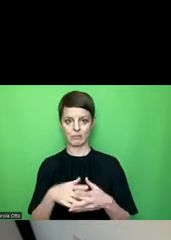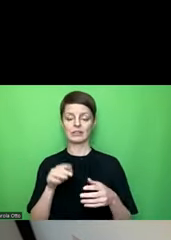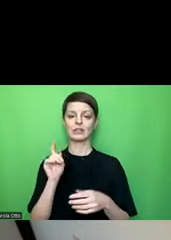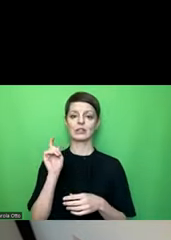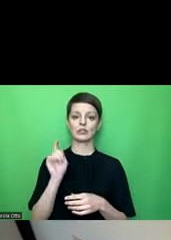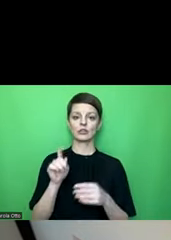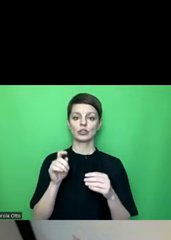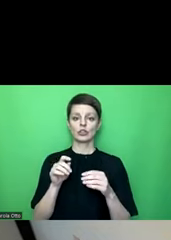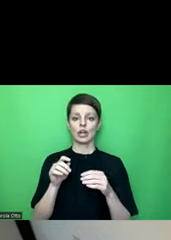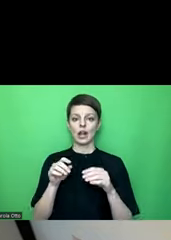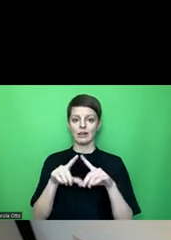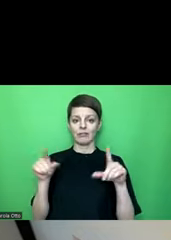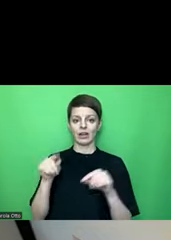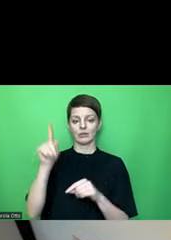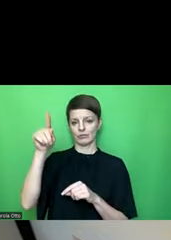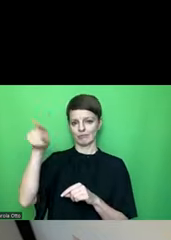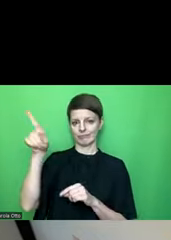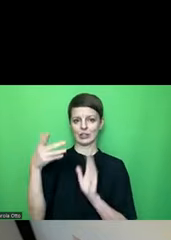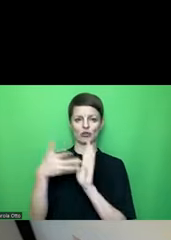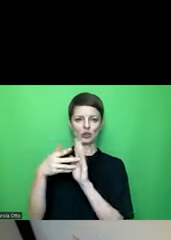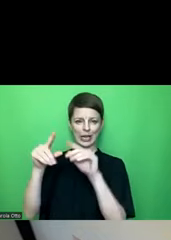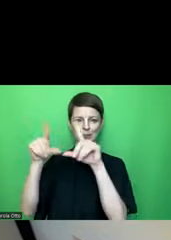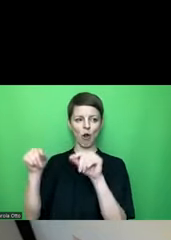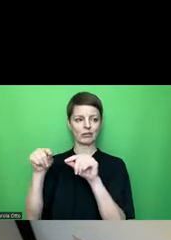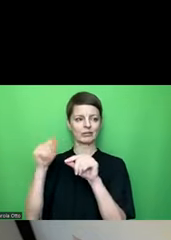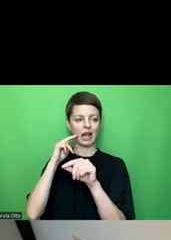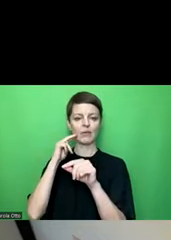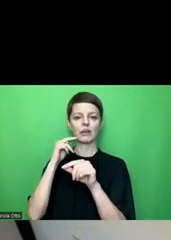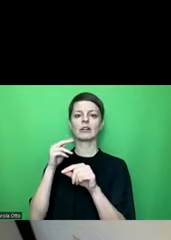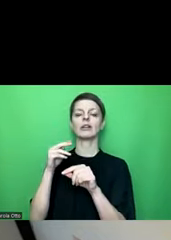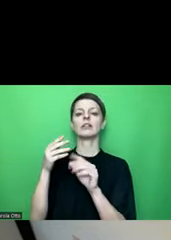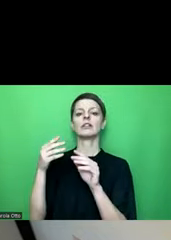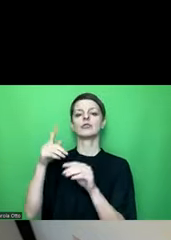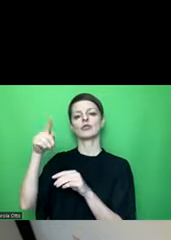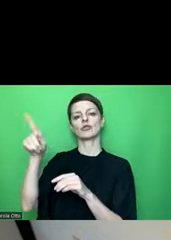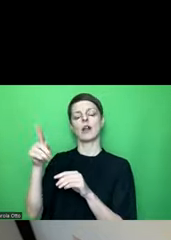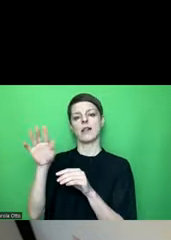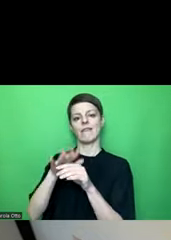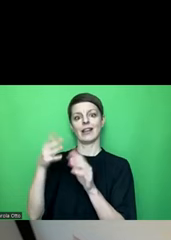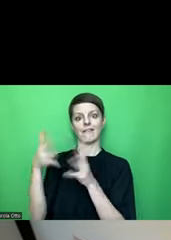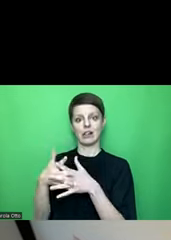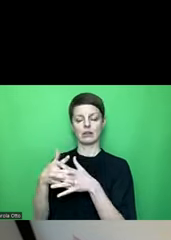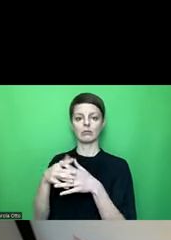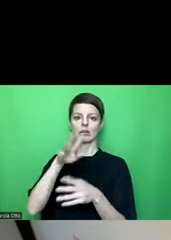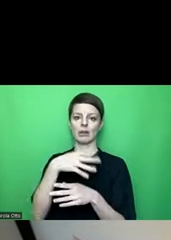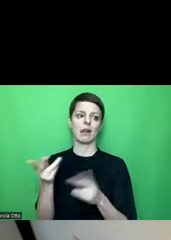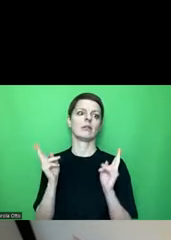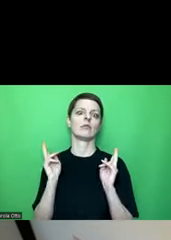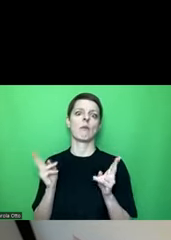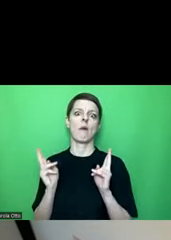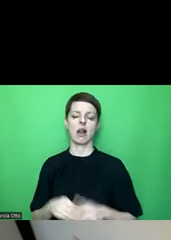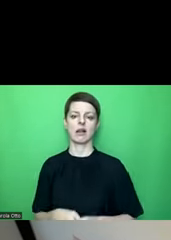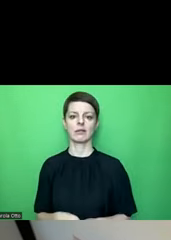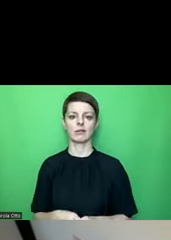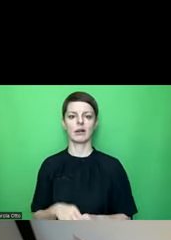einfach durch diese Checkbox, die heißt Schaltfläche Filter, herausnehmen und dann sieht die Tabelle ganz normal aus. Die